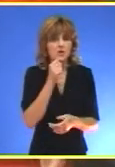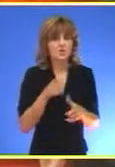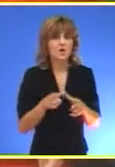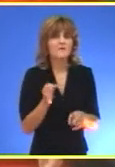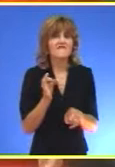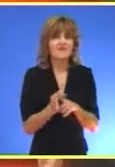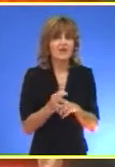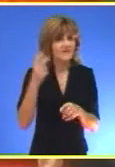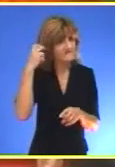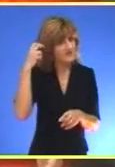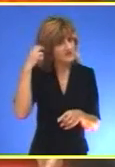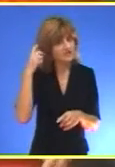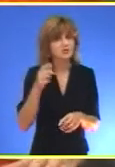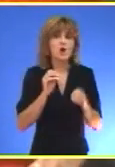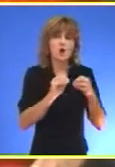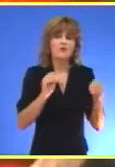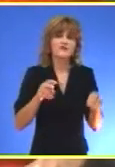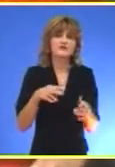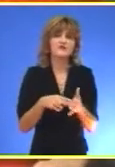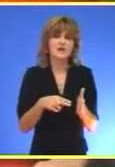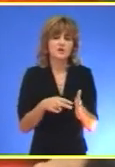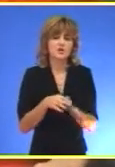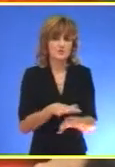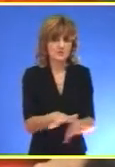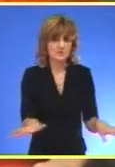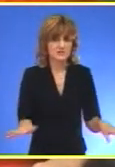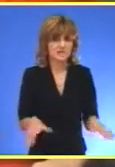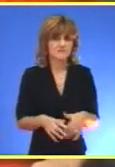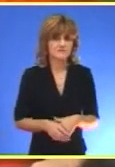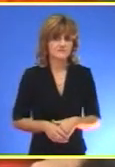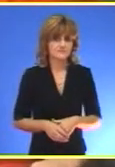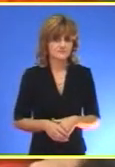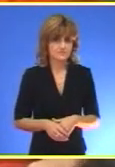ulici Filipa Višnjića Obaveštavaju i subotičke elektrodistribucije